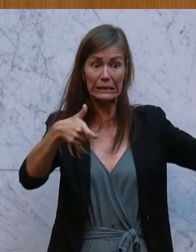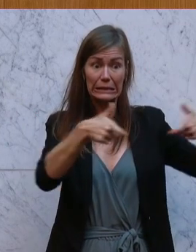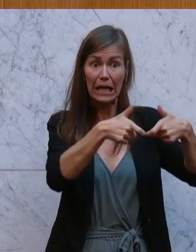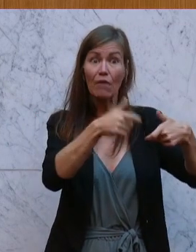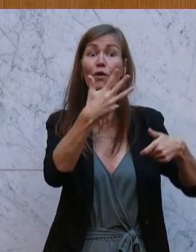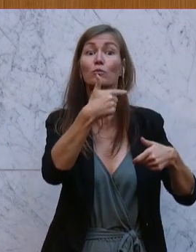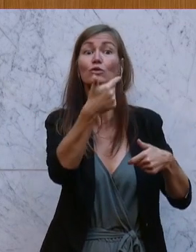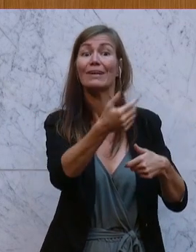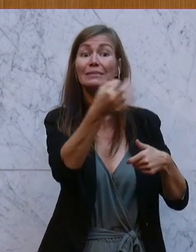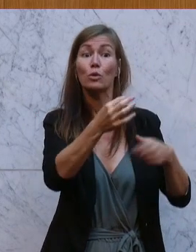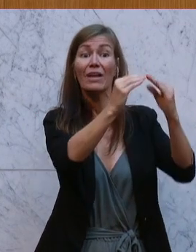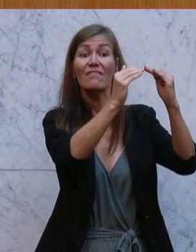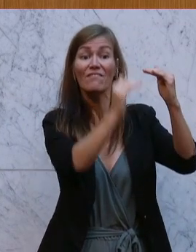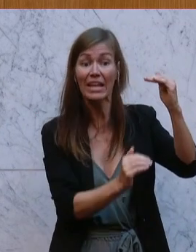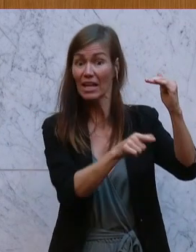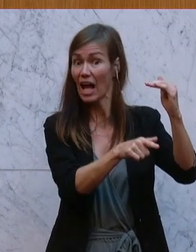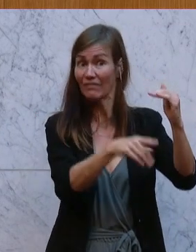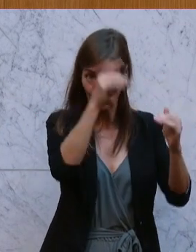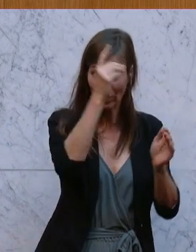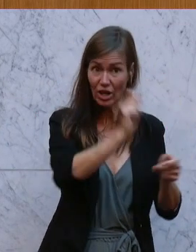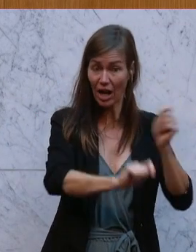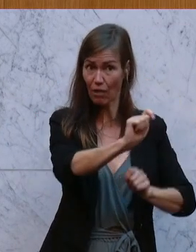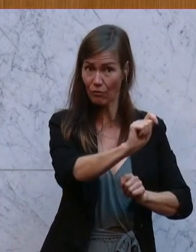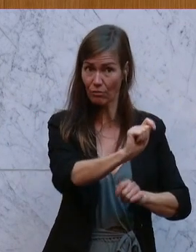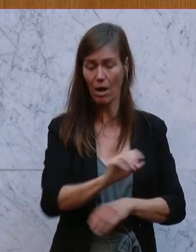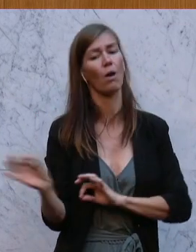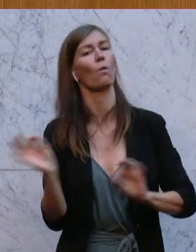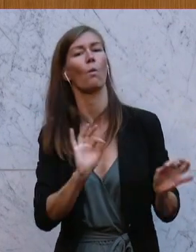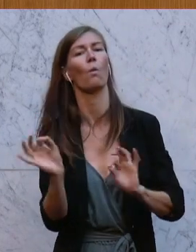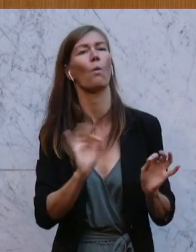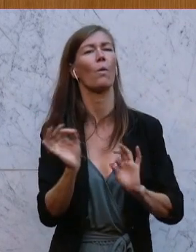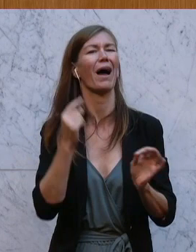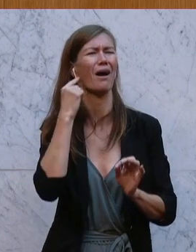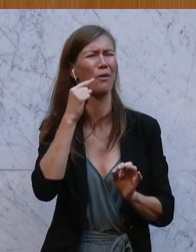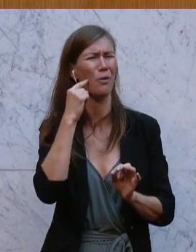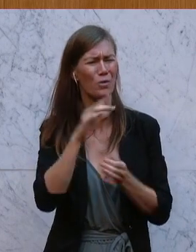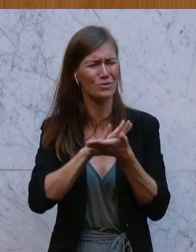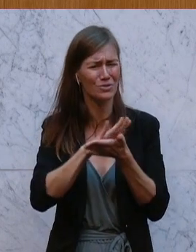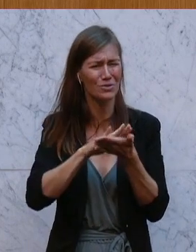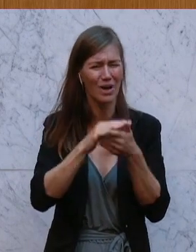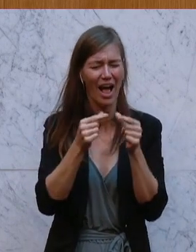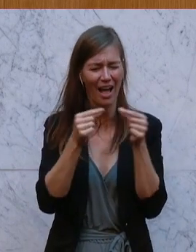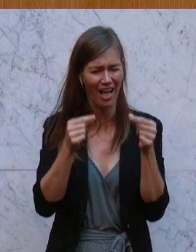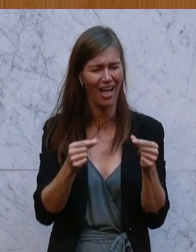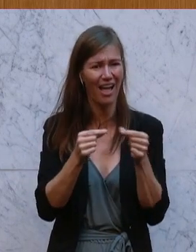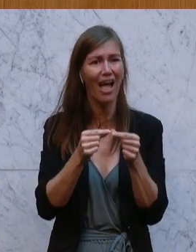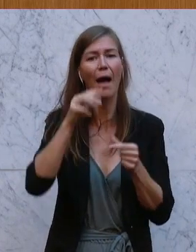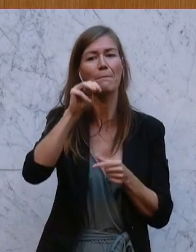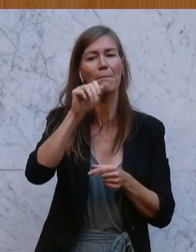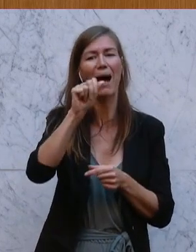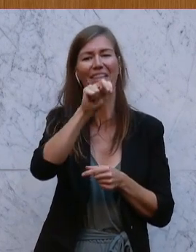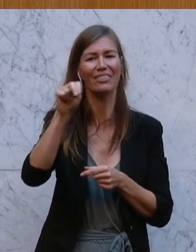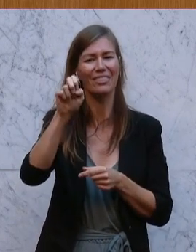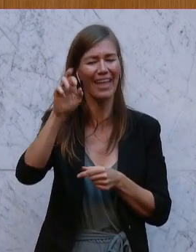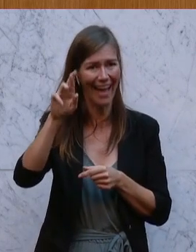Sie Mannerschnitten kaufen, die werden in Wien in Anals erzeugt, sind Sie um 25 Prozent